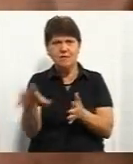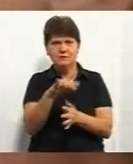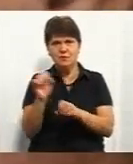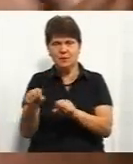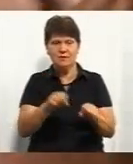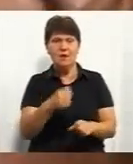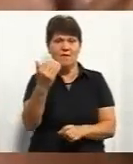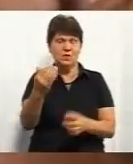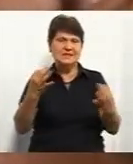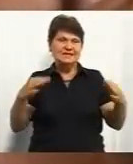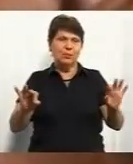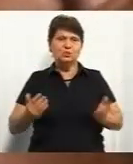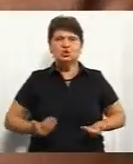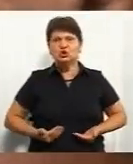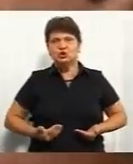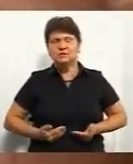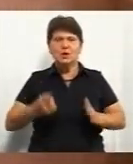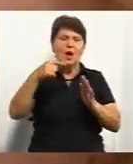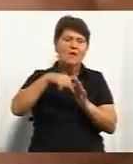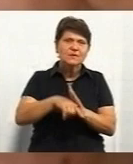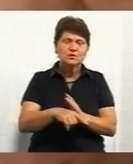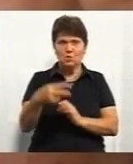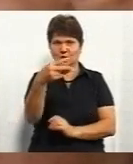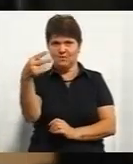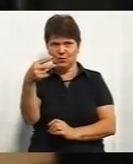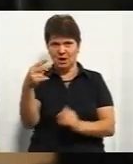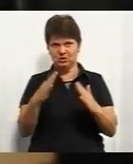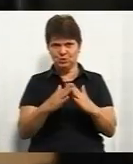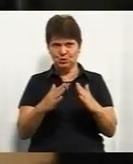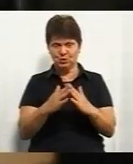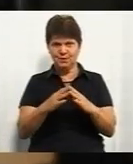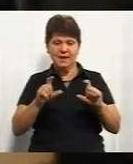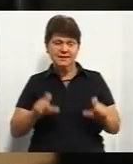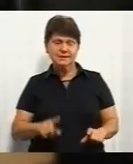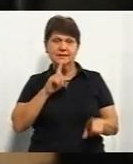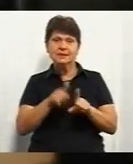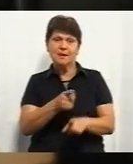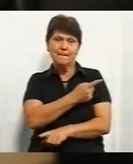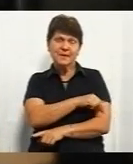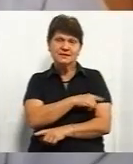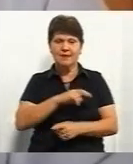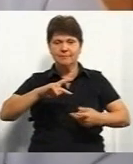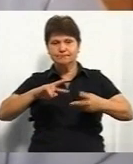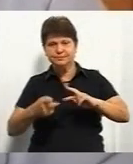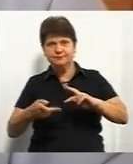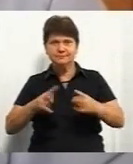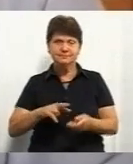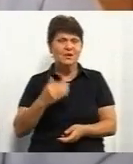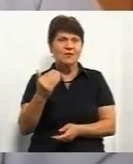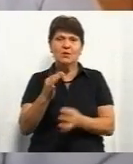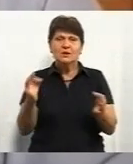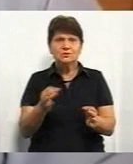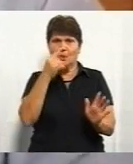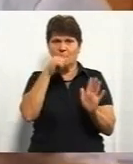там свободно живуть. Где-то внизу, если це двохэтажний домик, сидит медсестра, вони там менються. Вони ни во що не